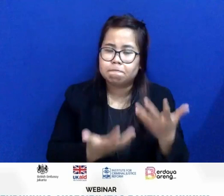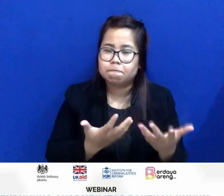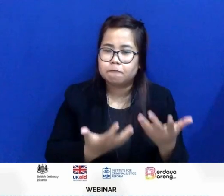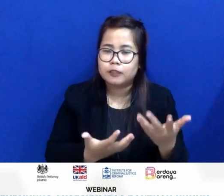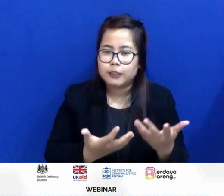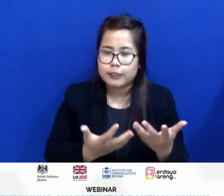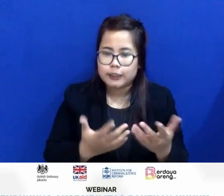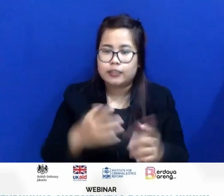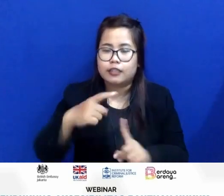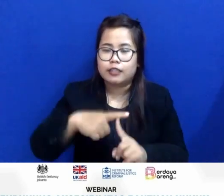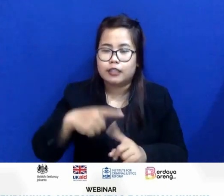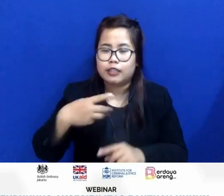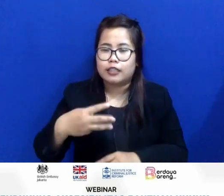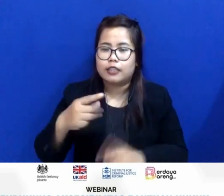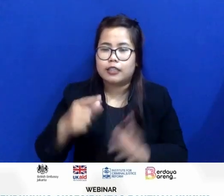Ternate.